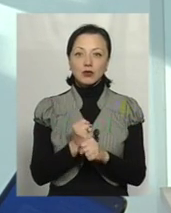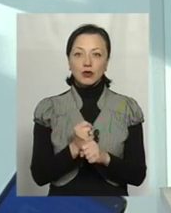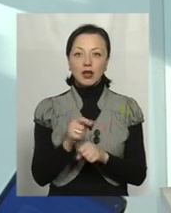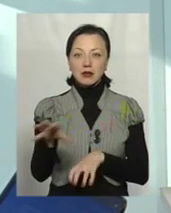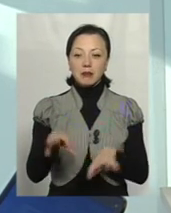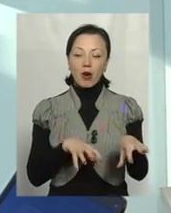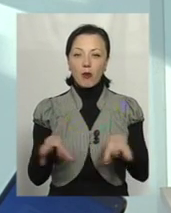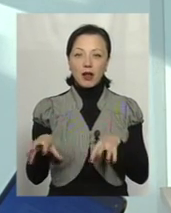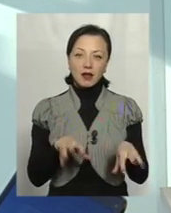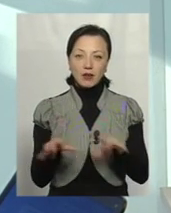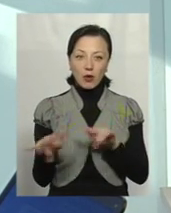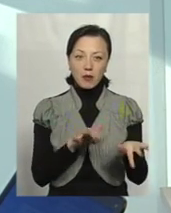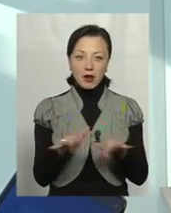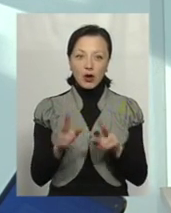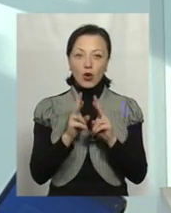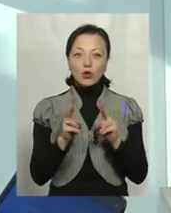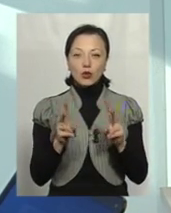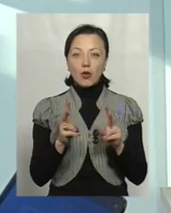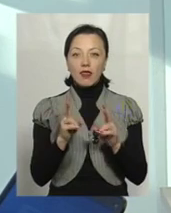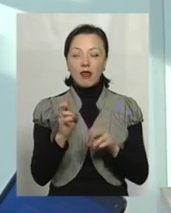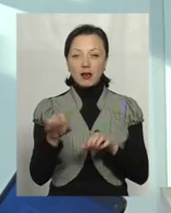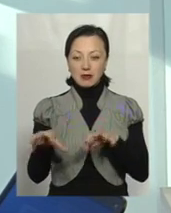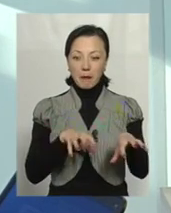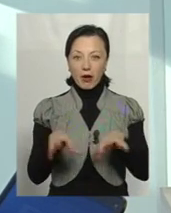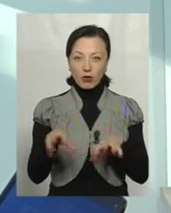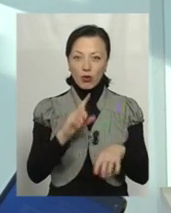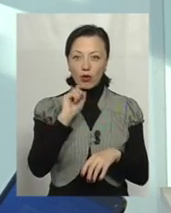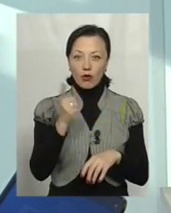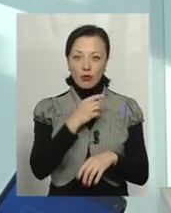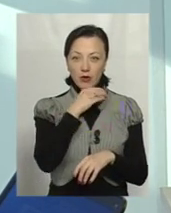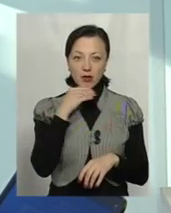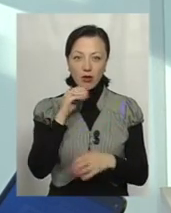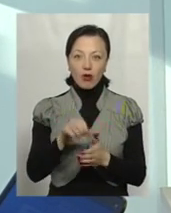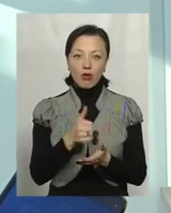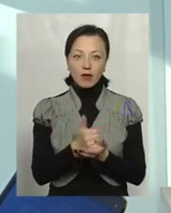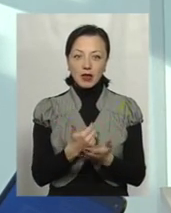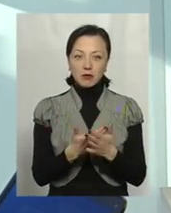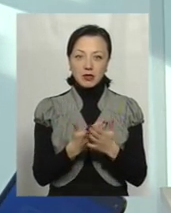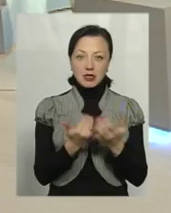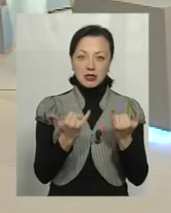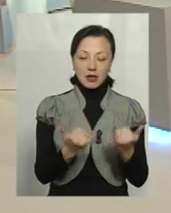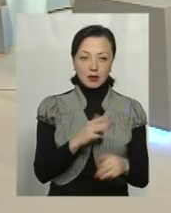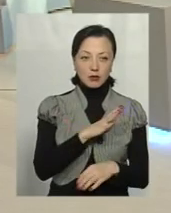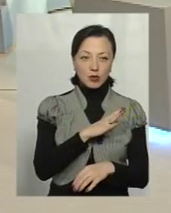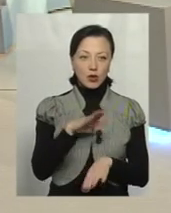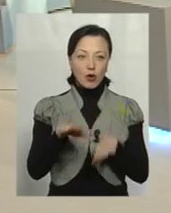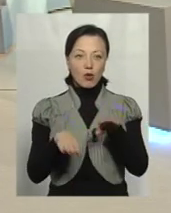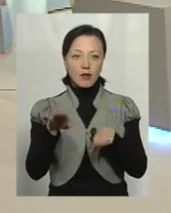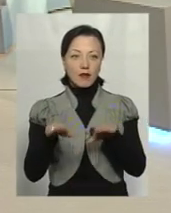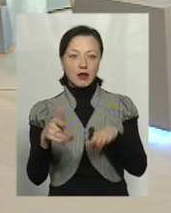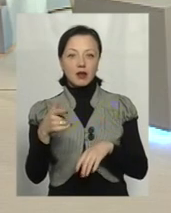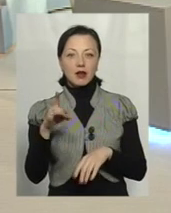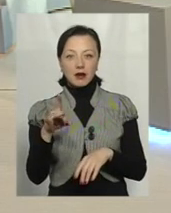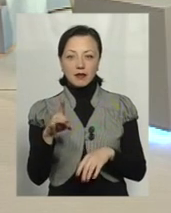спекулятивних операціях. Той, хто на спекулятивних, йому і року забагато. Йому головне, щоб, наприклад, зараз були коливання, гривні.